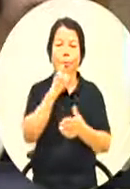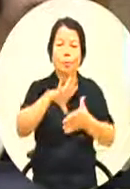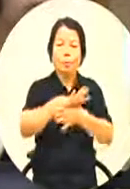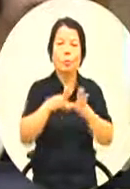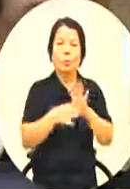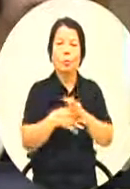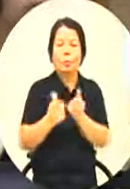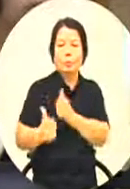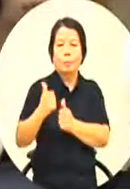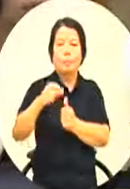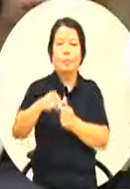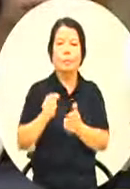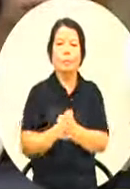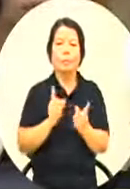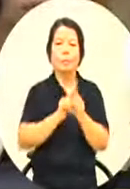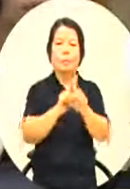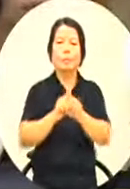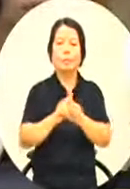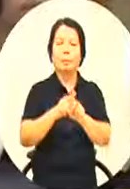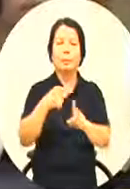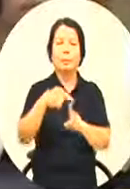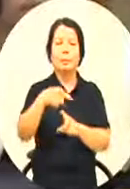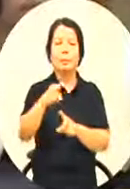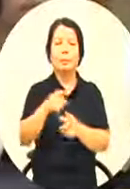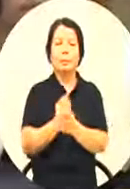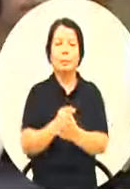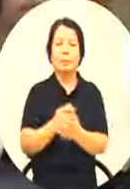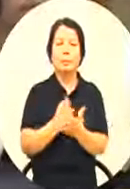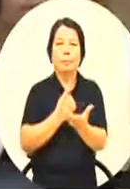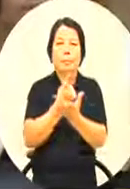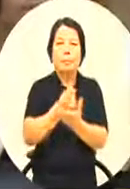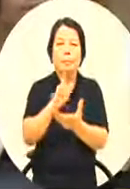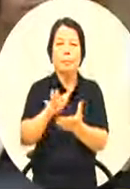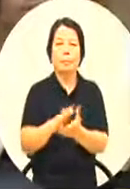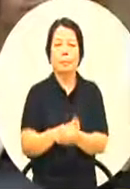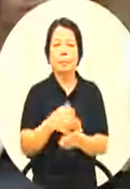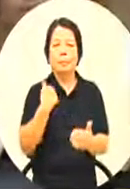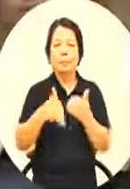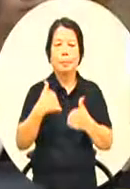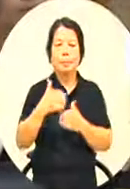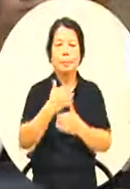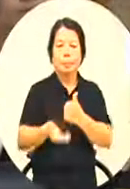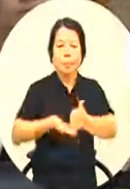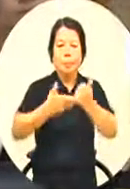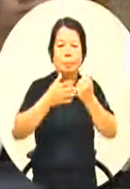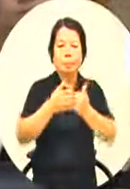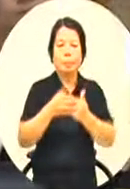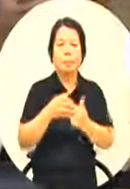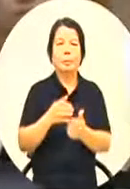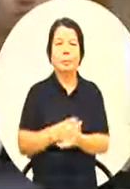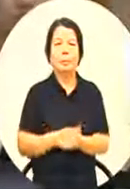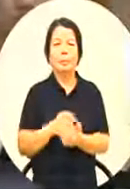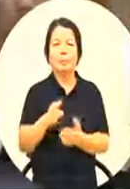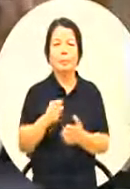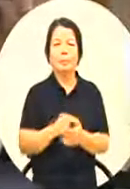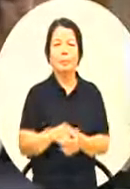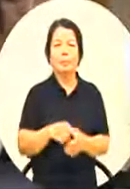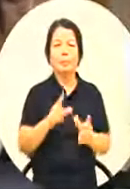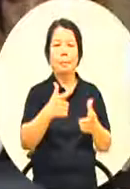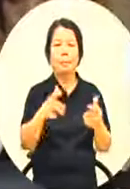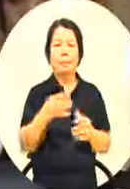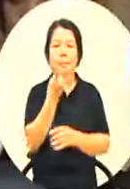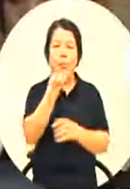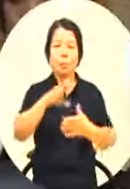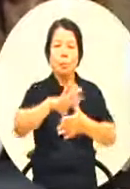我又陪着小朋友去参加那我很高兴也很肯定看到我们的在各种语文